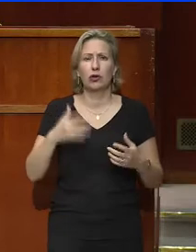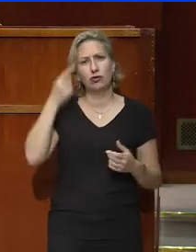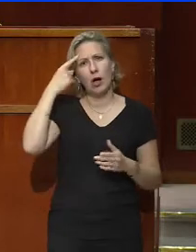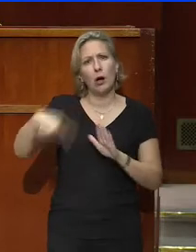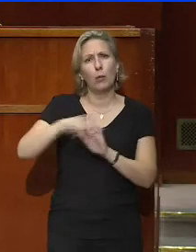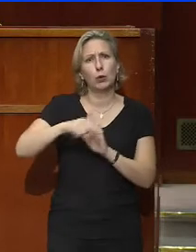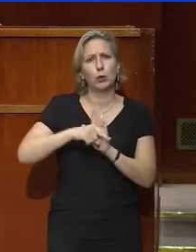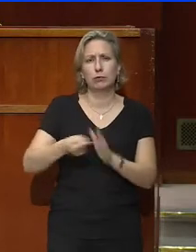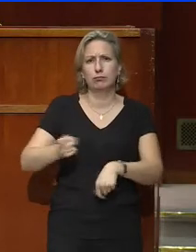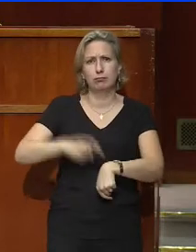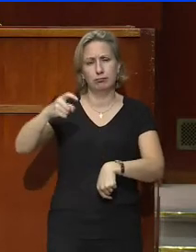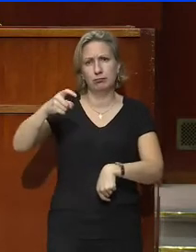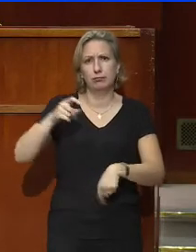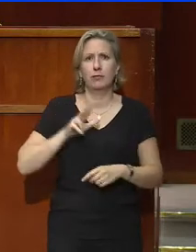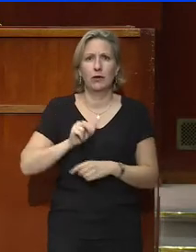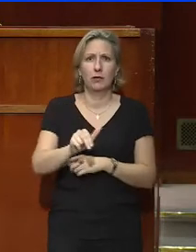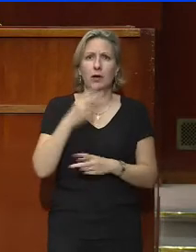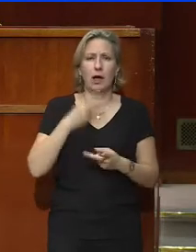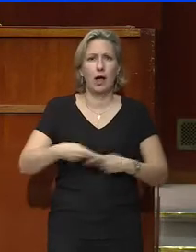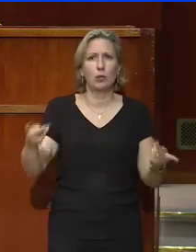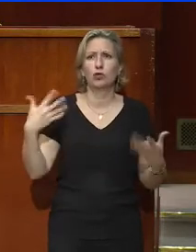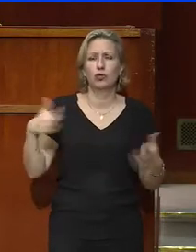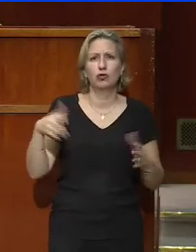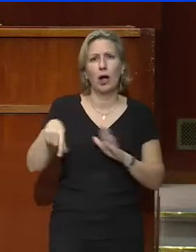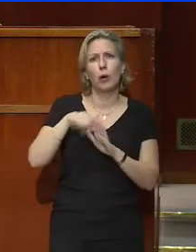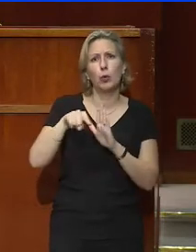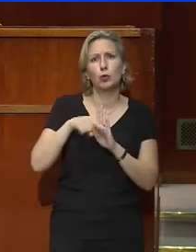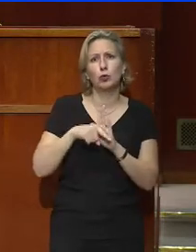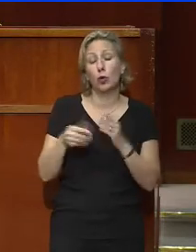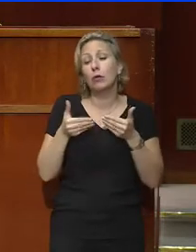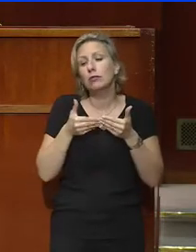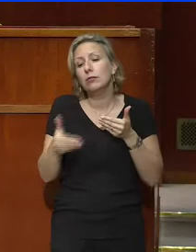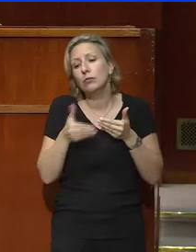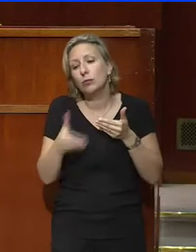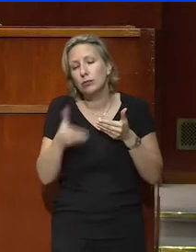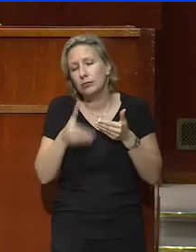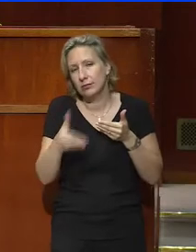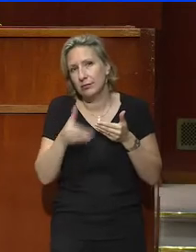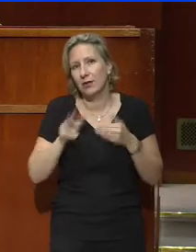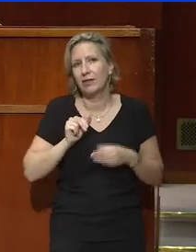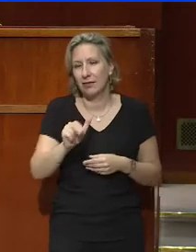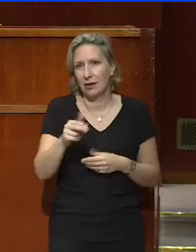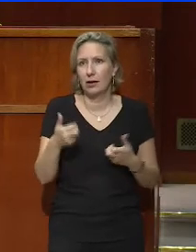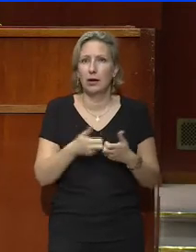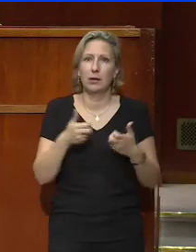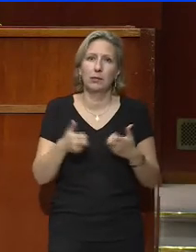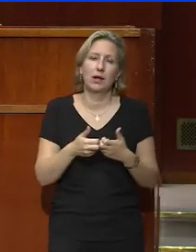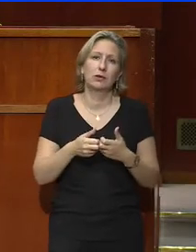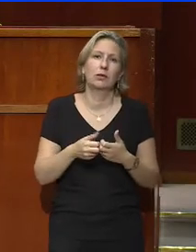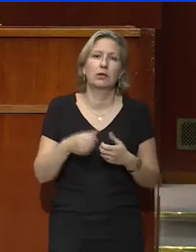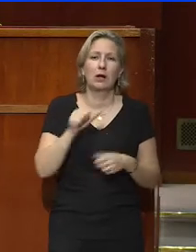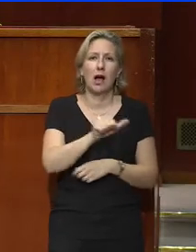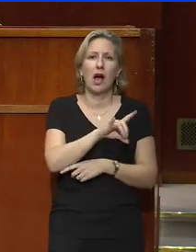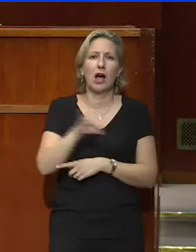comme j'ai annoncé des mesures prochaines, comme la revalorisation de l'allocation